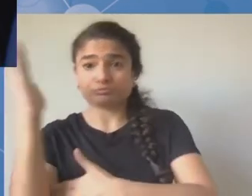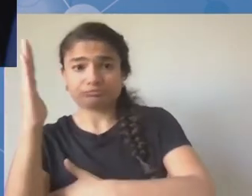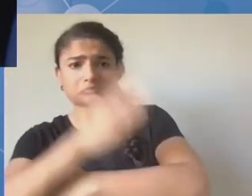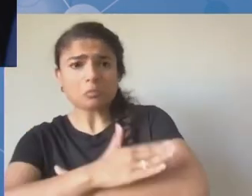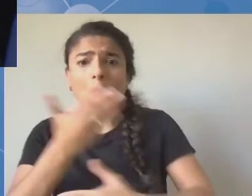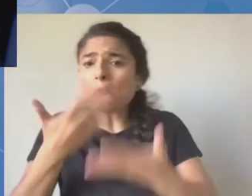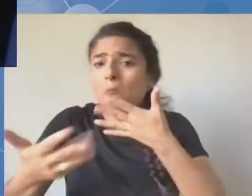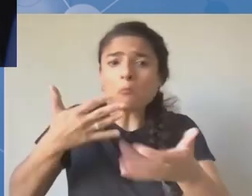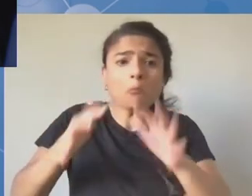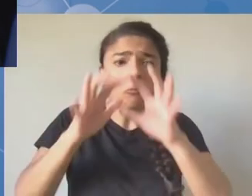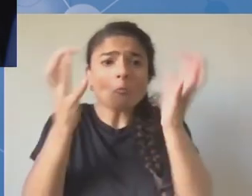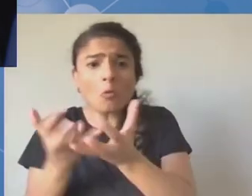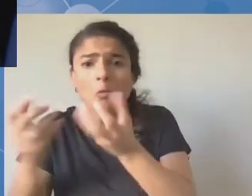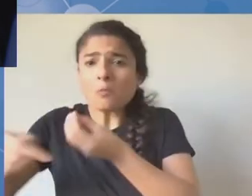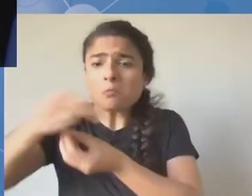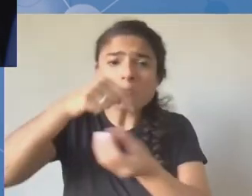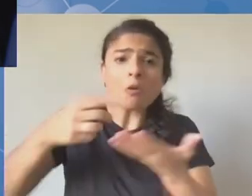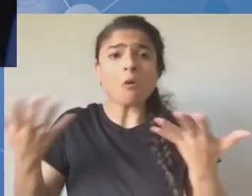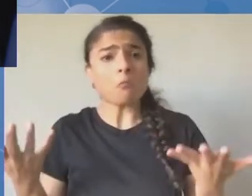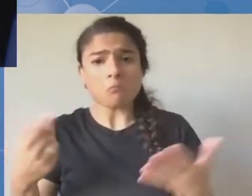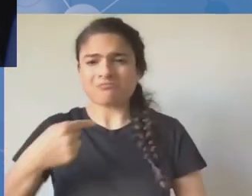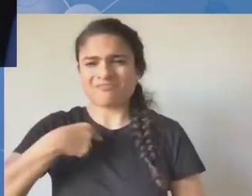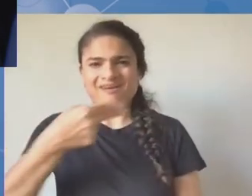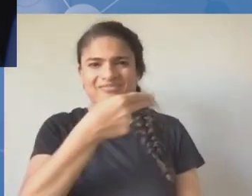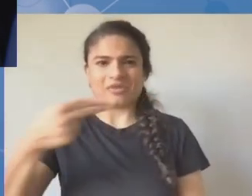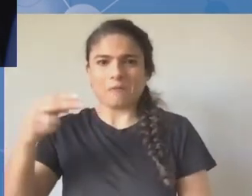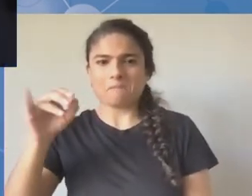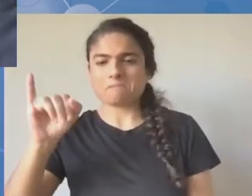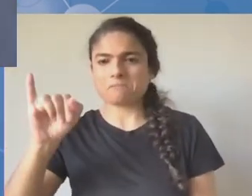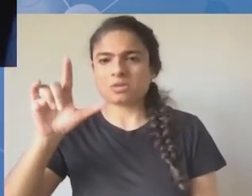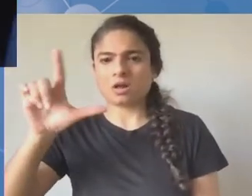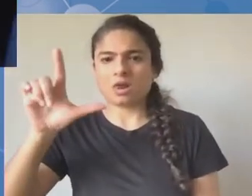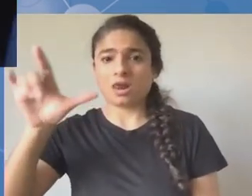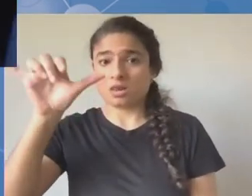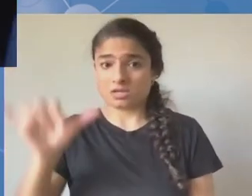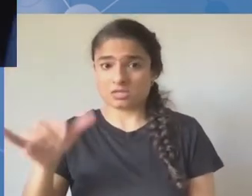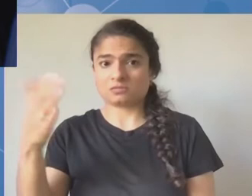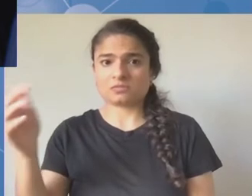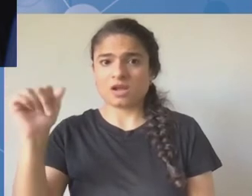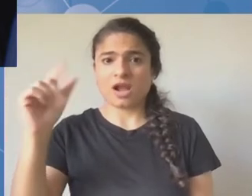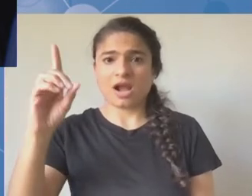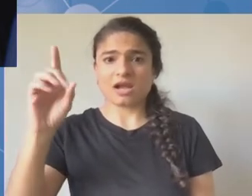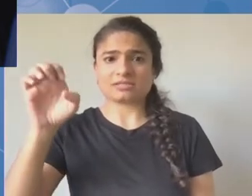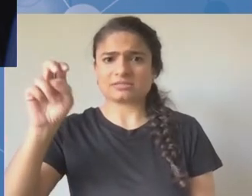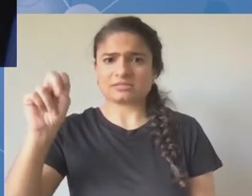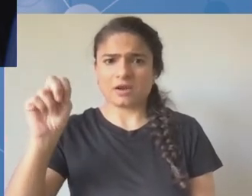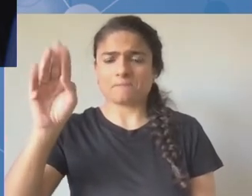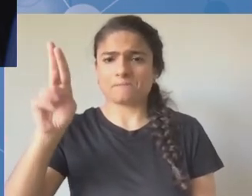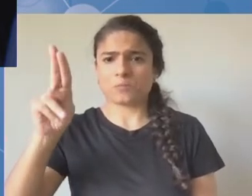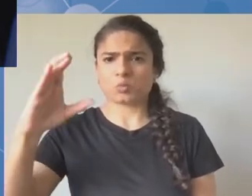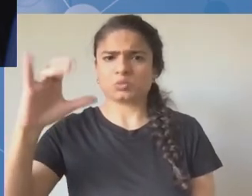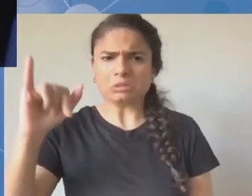I wysłuchałam już wielu komentarzy tutaj zgłoszonych i